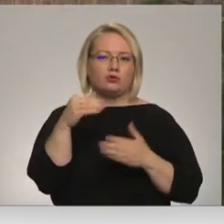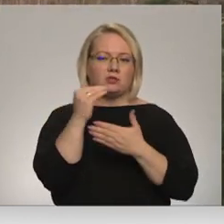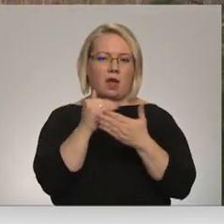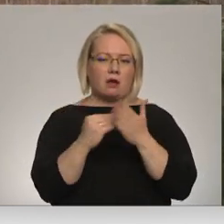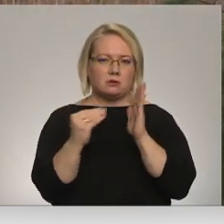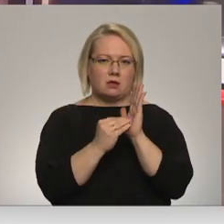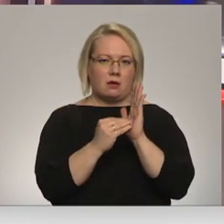Kurzeme.